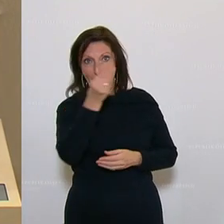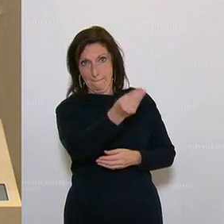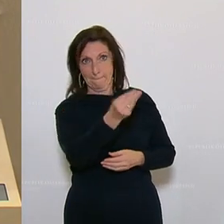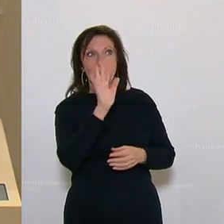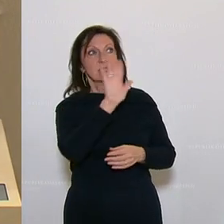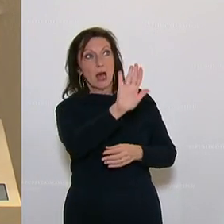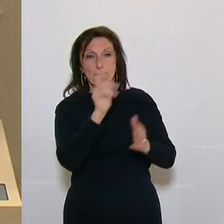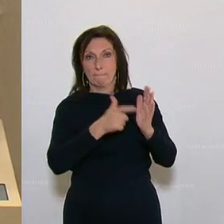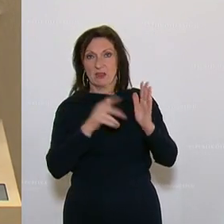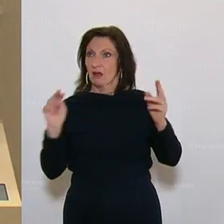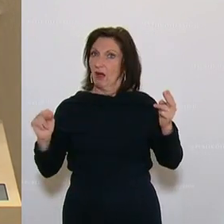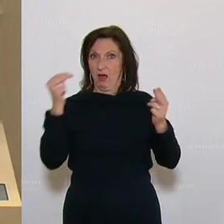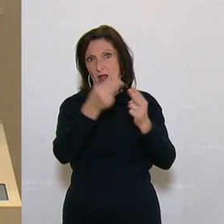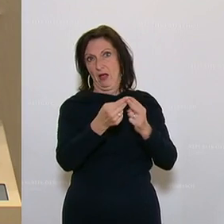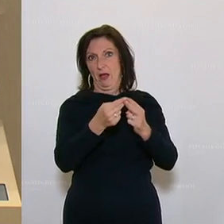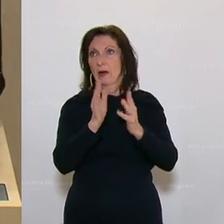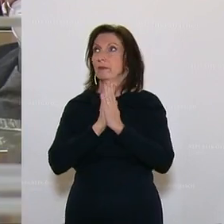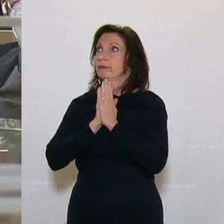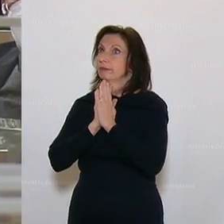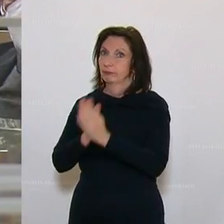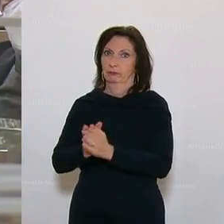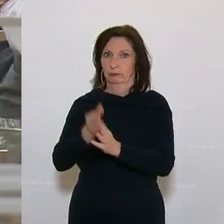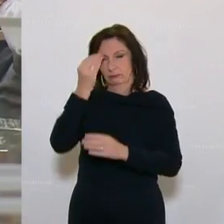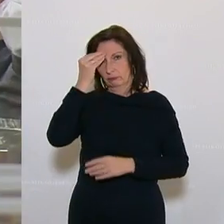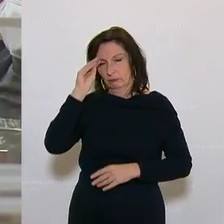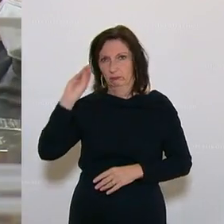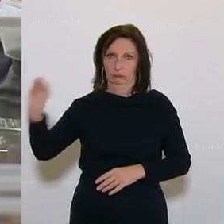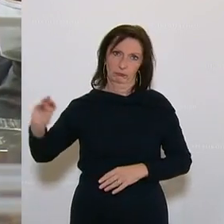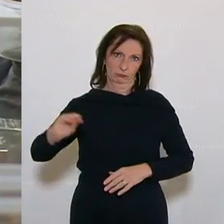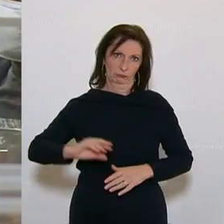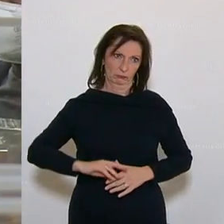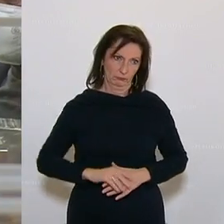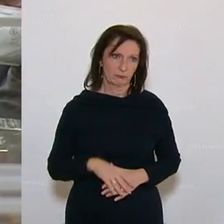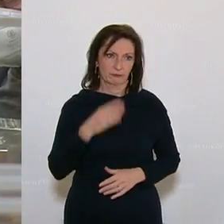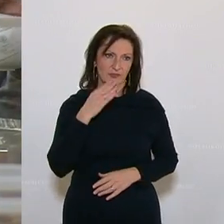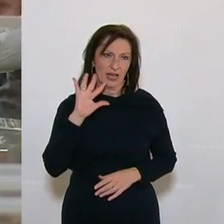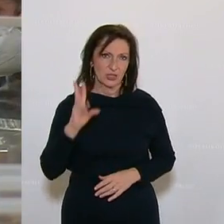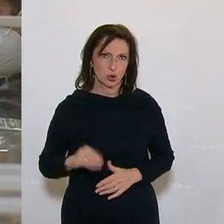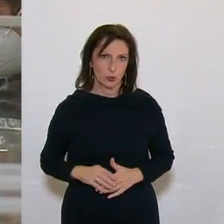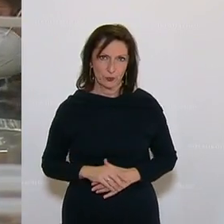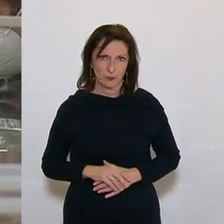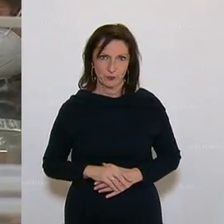anzupassen. Diesen Appell, diesen Appell, richtig an dieser Stelle nochmals an Sie. Dankeschön.